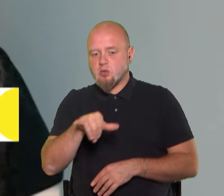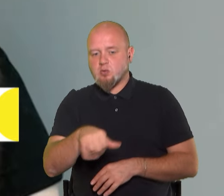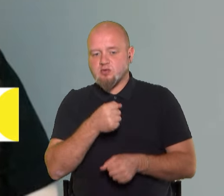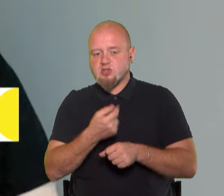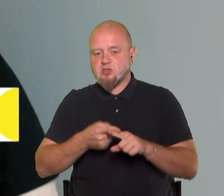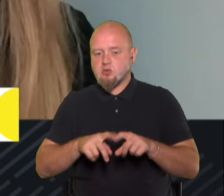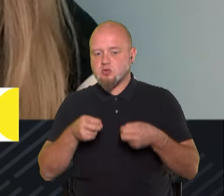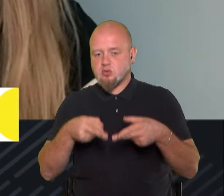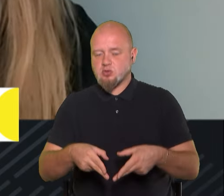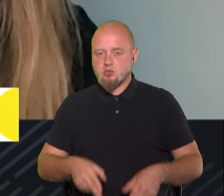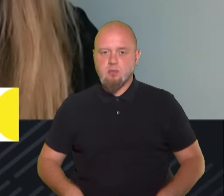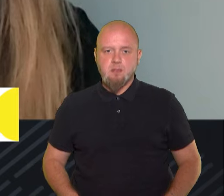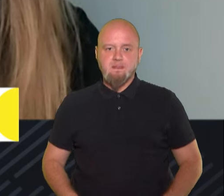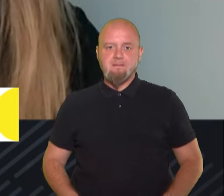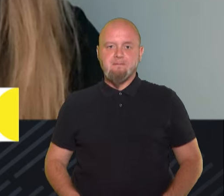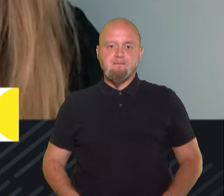цей злочині.